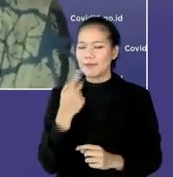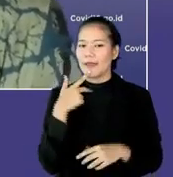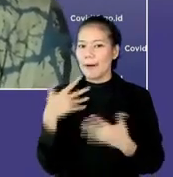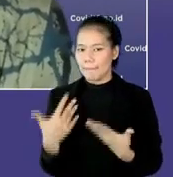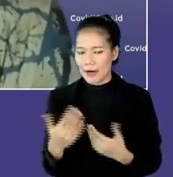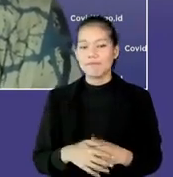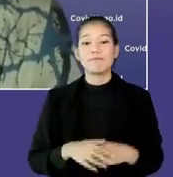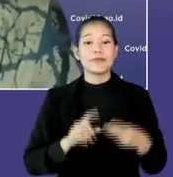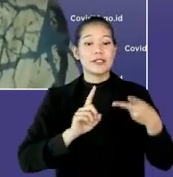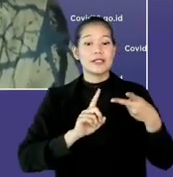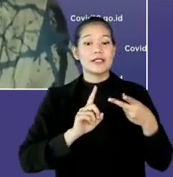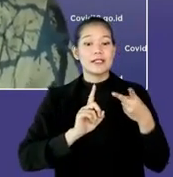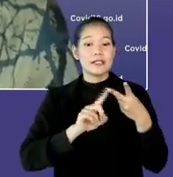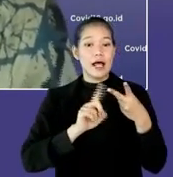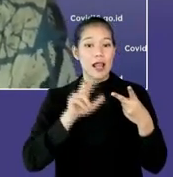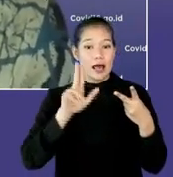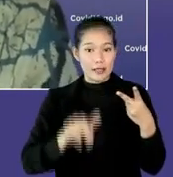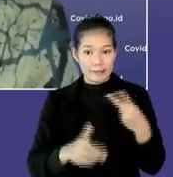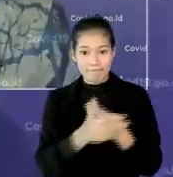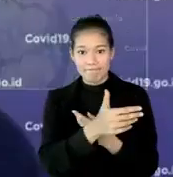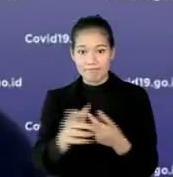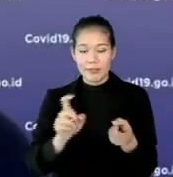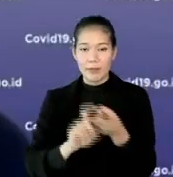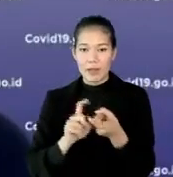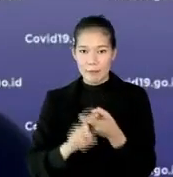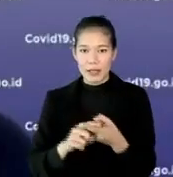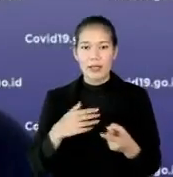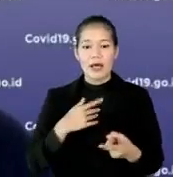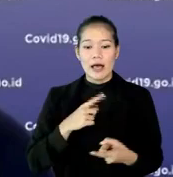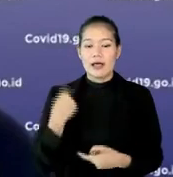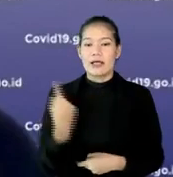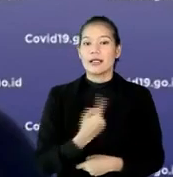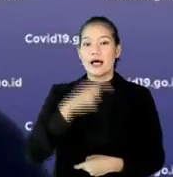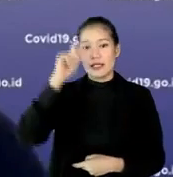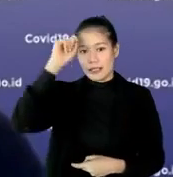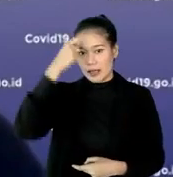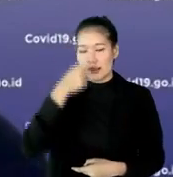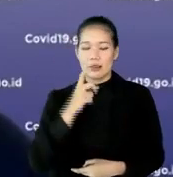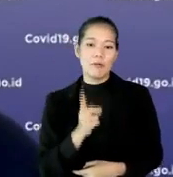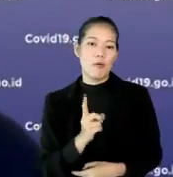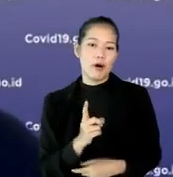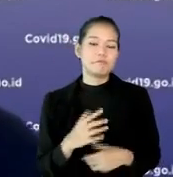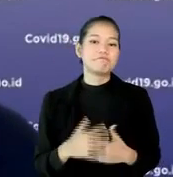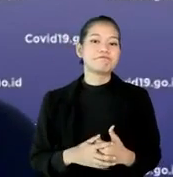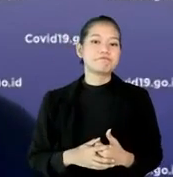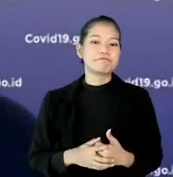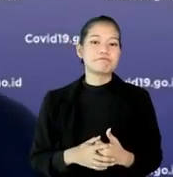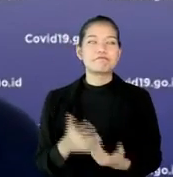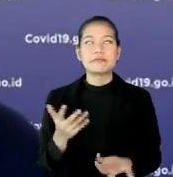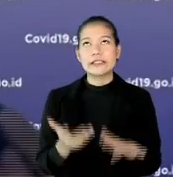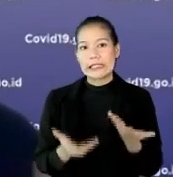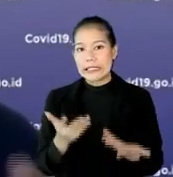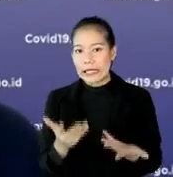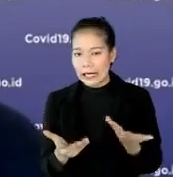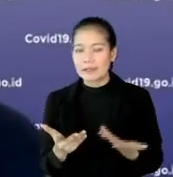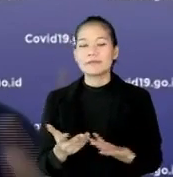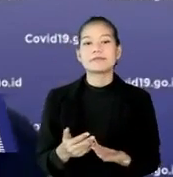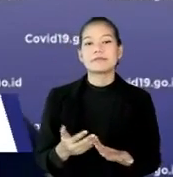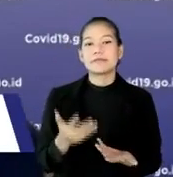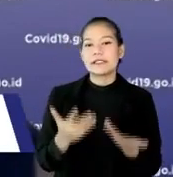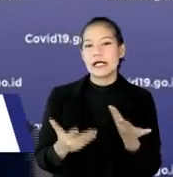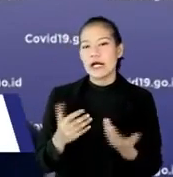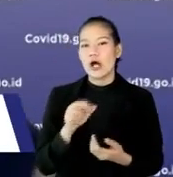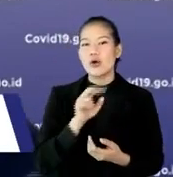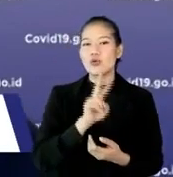yang saya harus highlight sedikit teman-teman sekalian. Kita ingat sekali kan bahwa sebetulnya kira-kira nih. Kita kira-kira